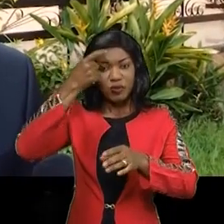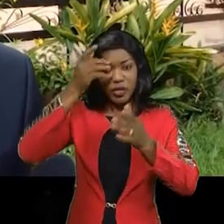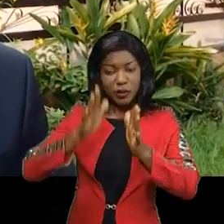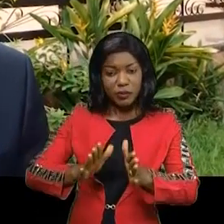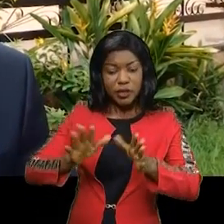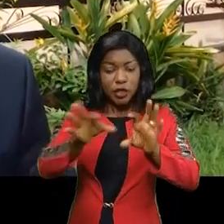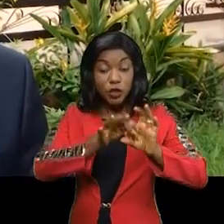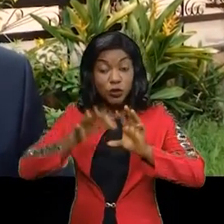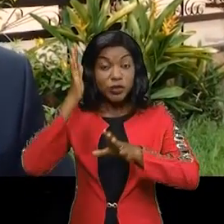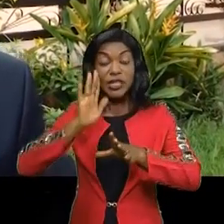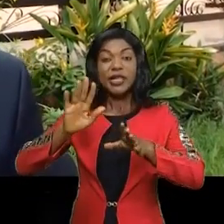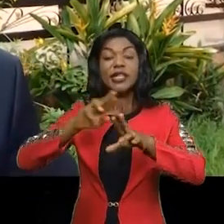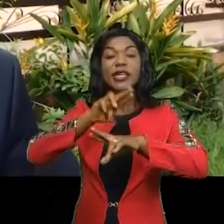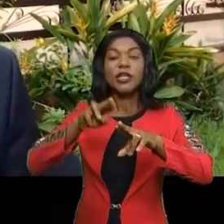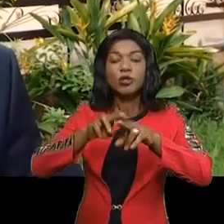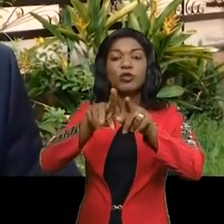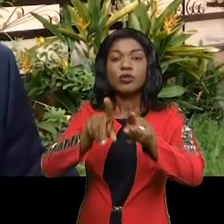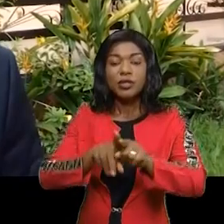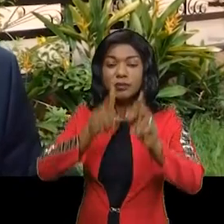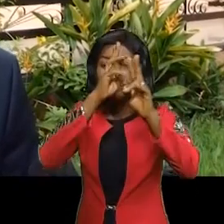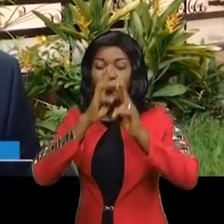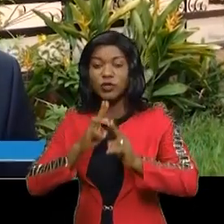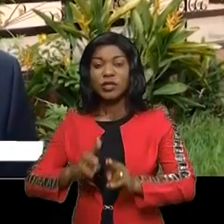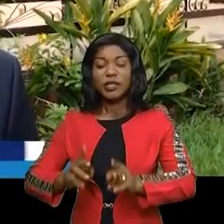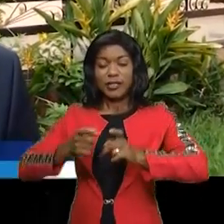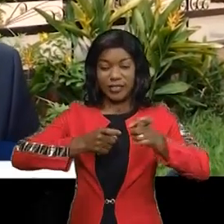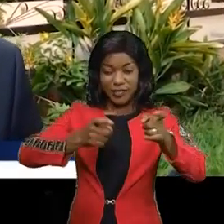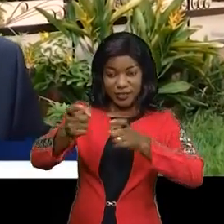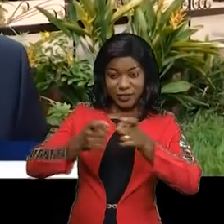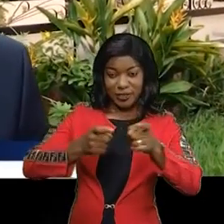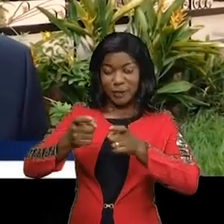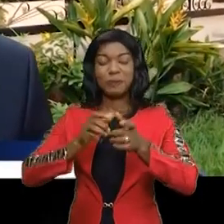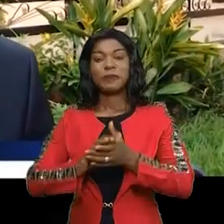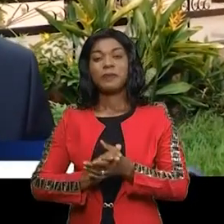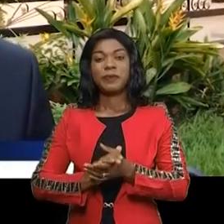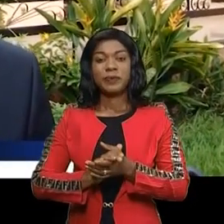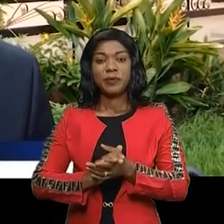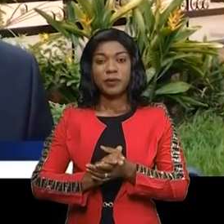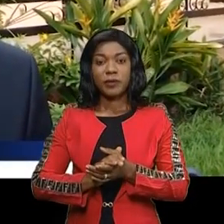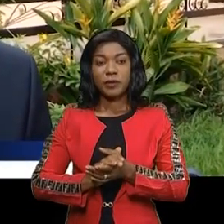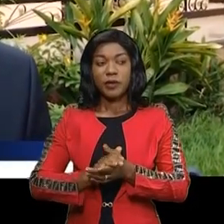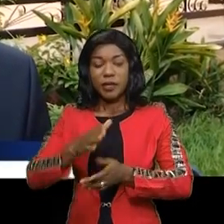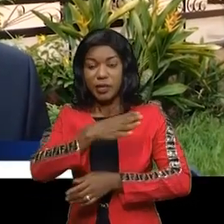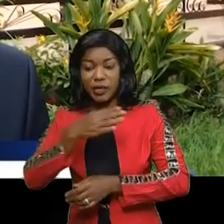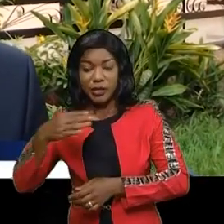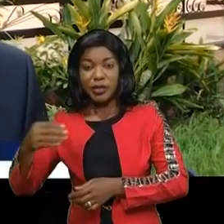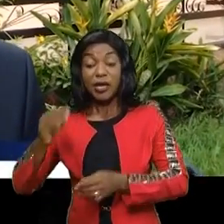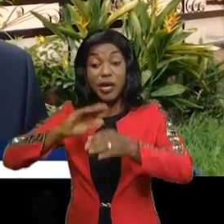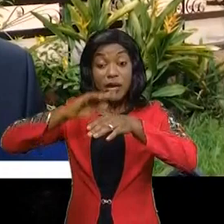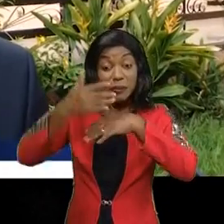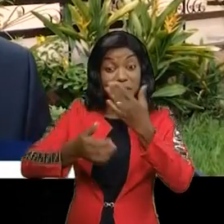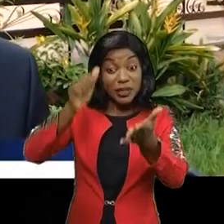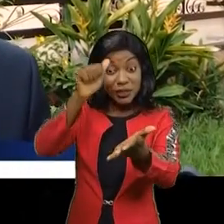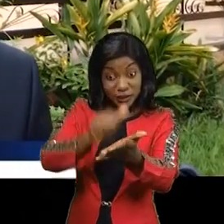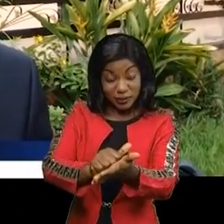'Union sacrée de la nation que j'aurai l'honneur de diriger. Et après cela,